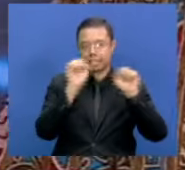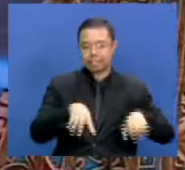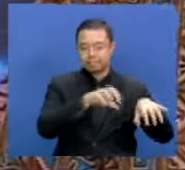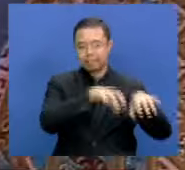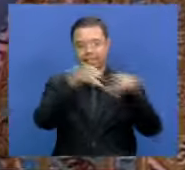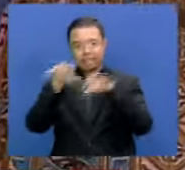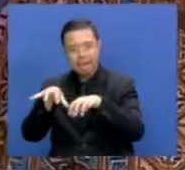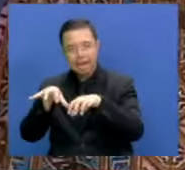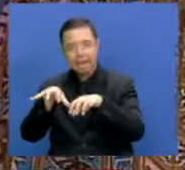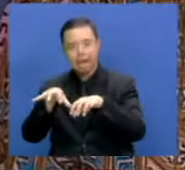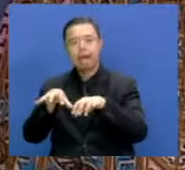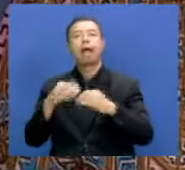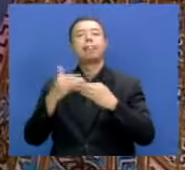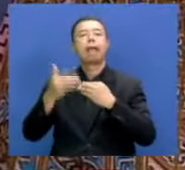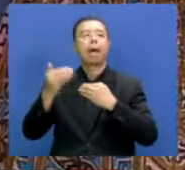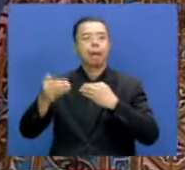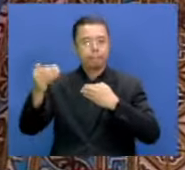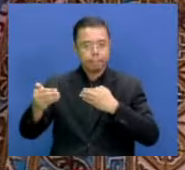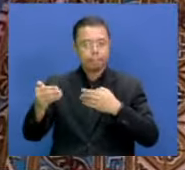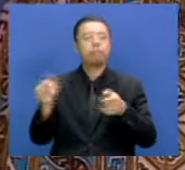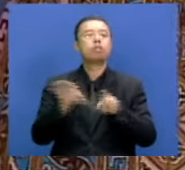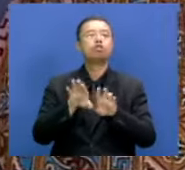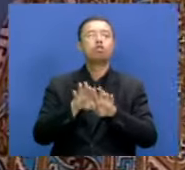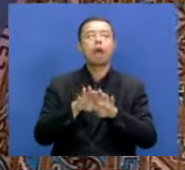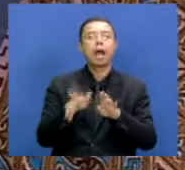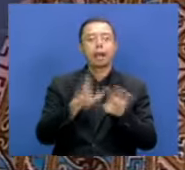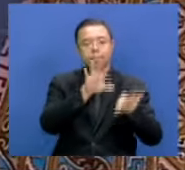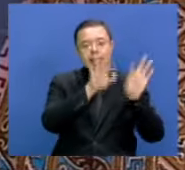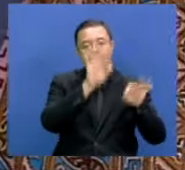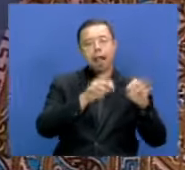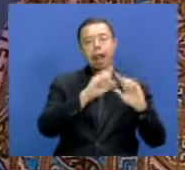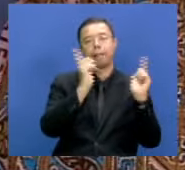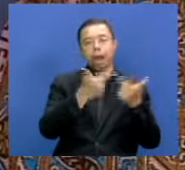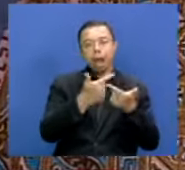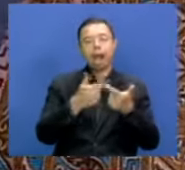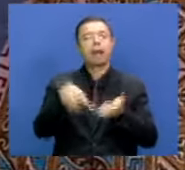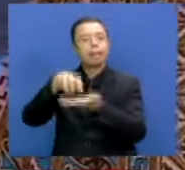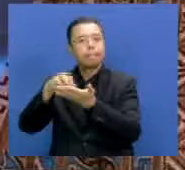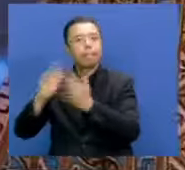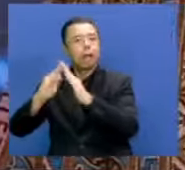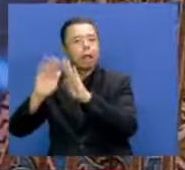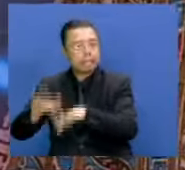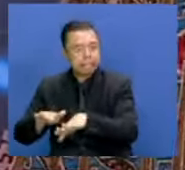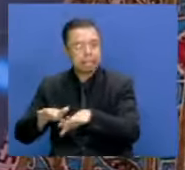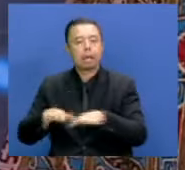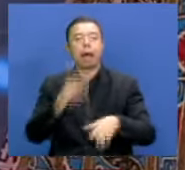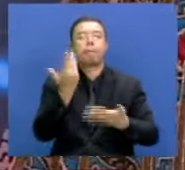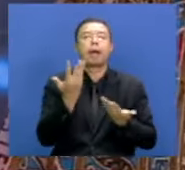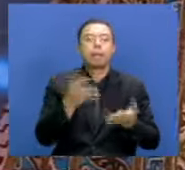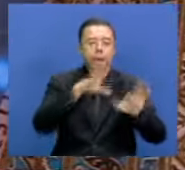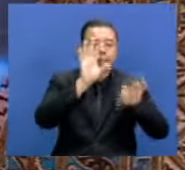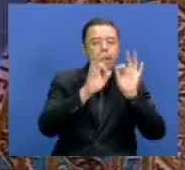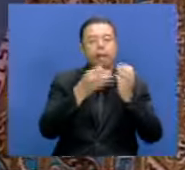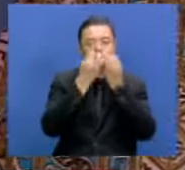ASN dilakukan secara bertahap sesuai dengan penapisan kelembagaan dan ketersediaan hunian. Penapisannya seperti apa? Nanti akan saya